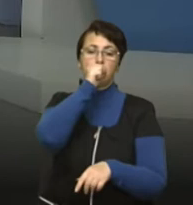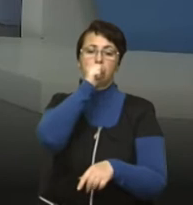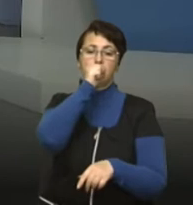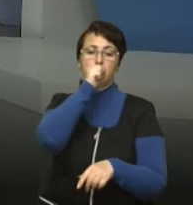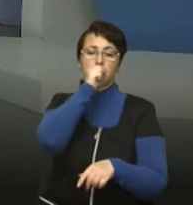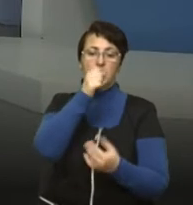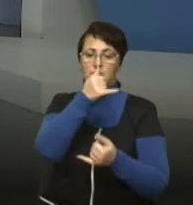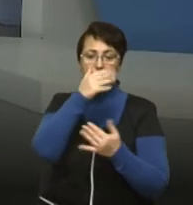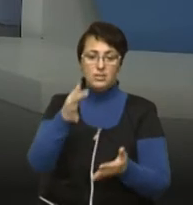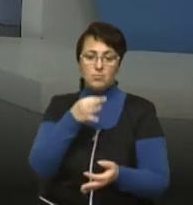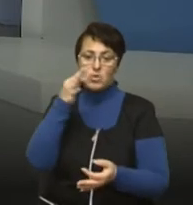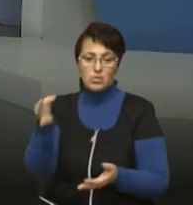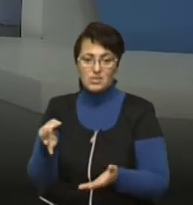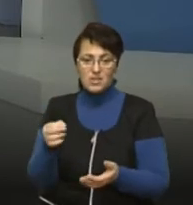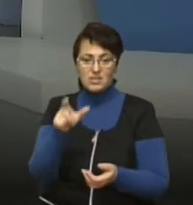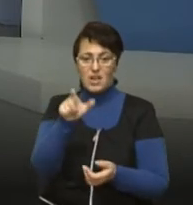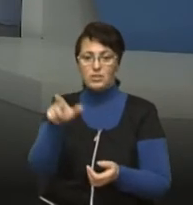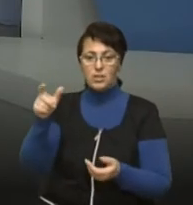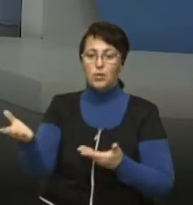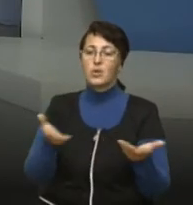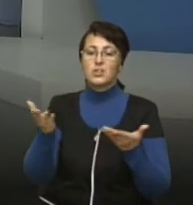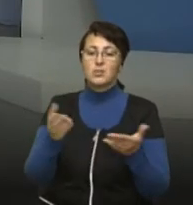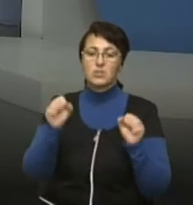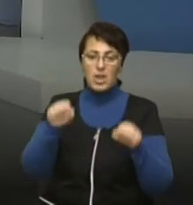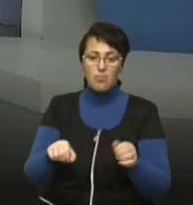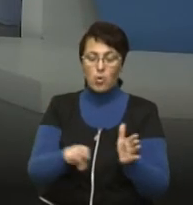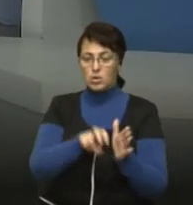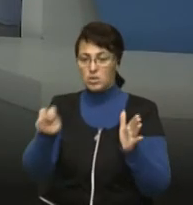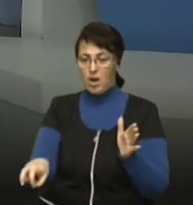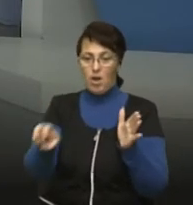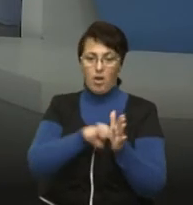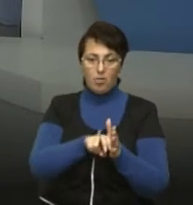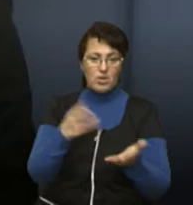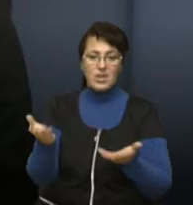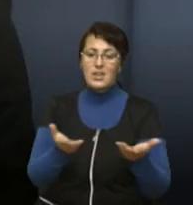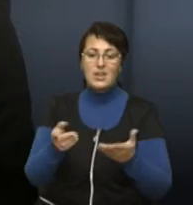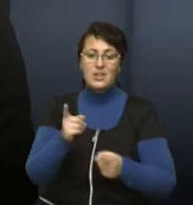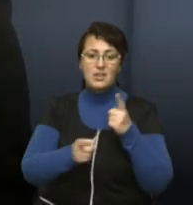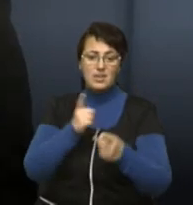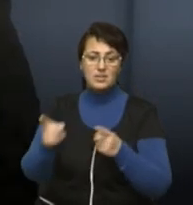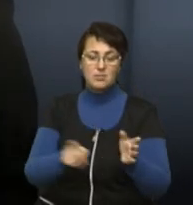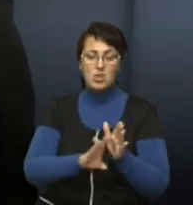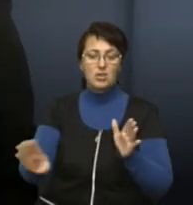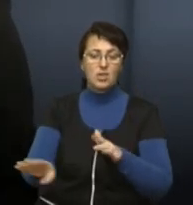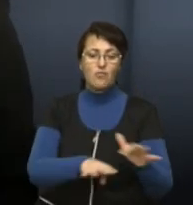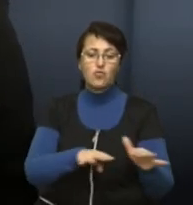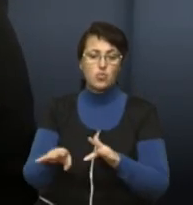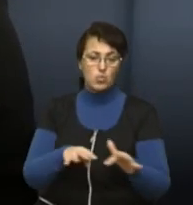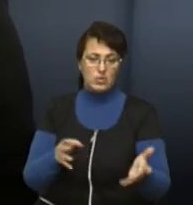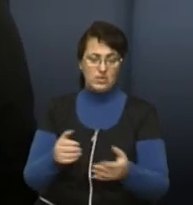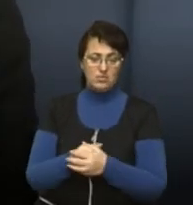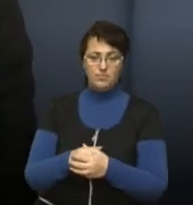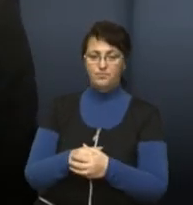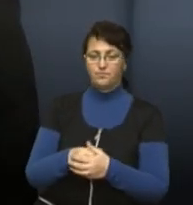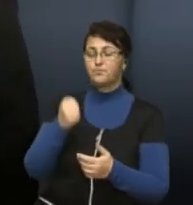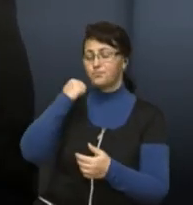сівшого пасажира, де яка пересадка, де куди що, які зміни в русі, як він йде. Ми зрозуміли вас. Дякуємо за ваш